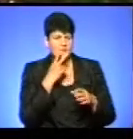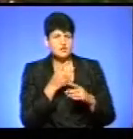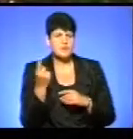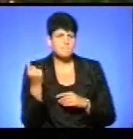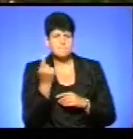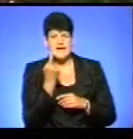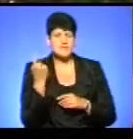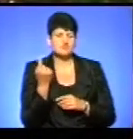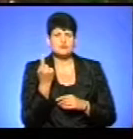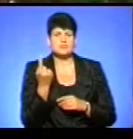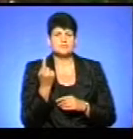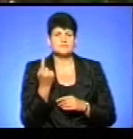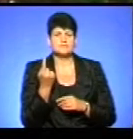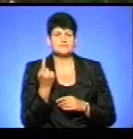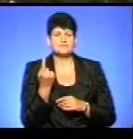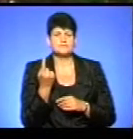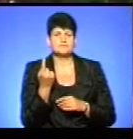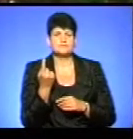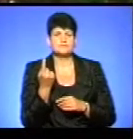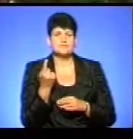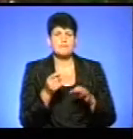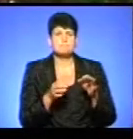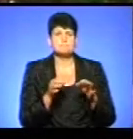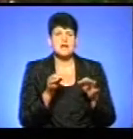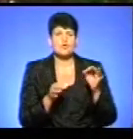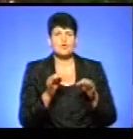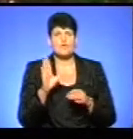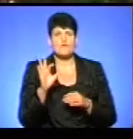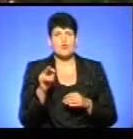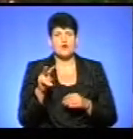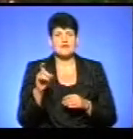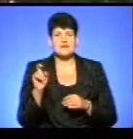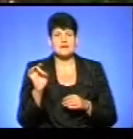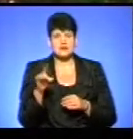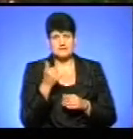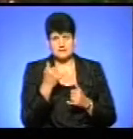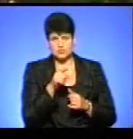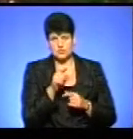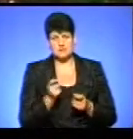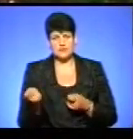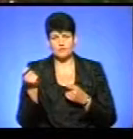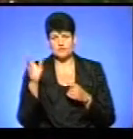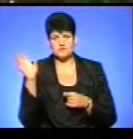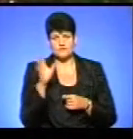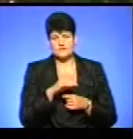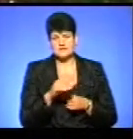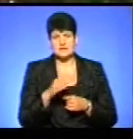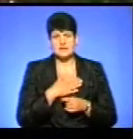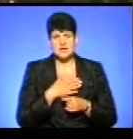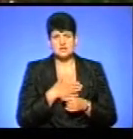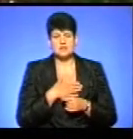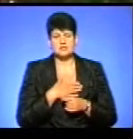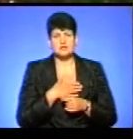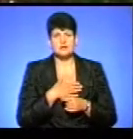такий природний вольєр, де зараз туди звозять цих наших всіх